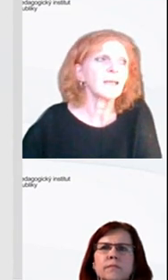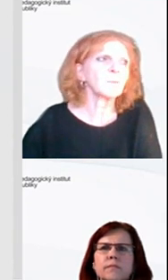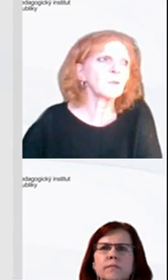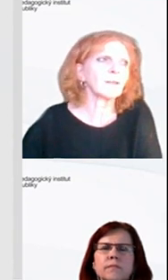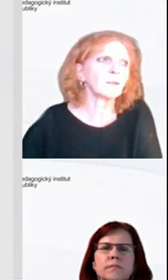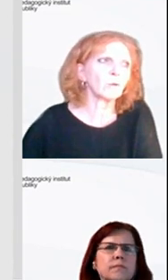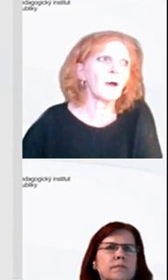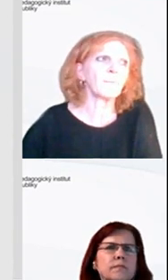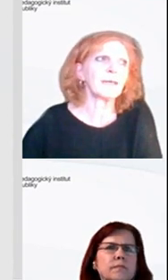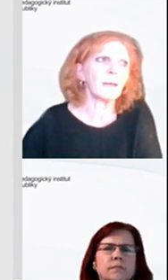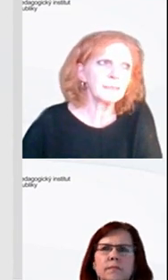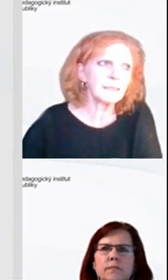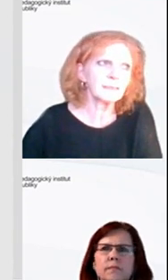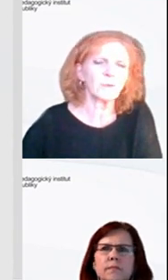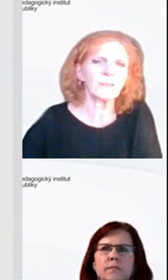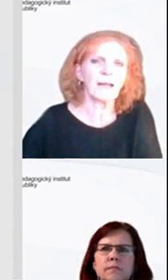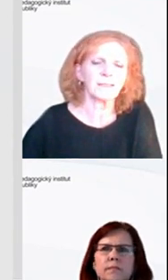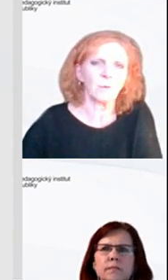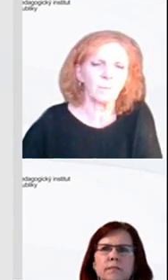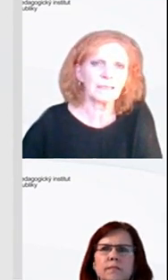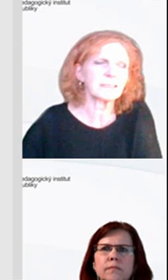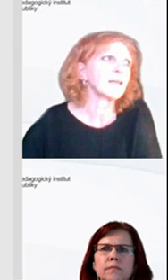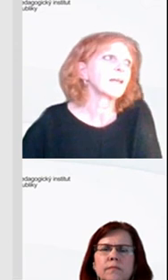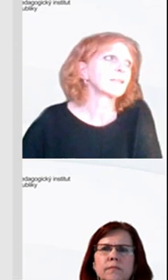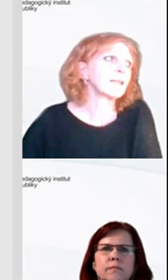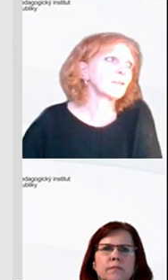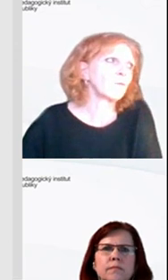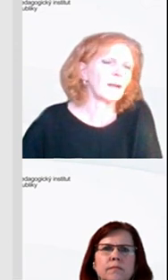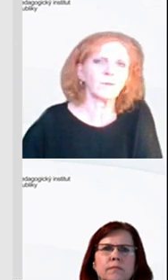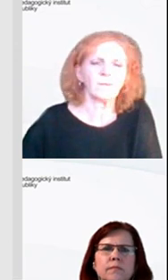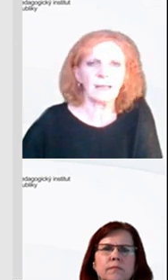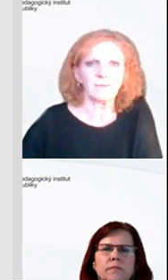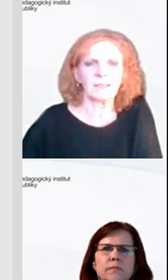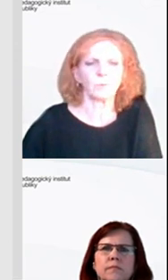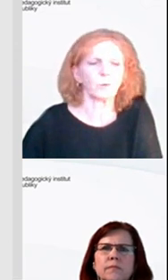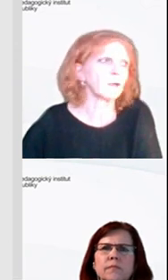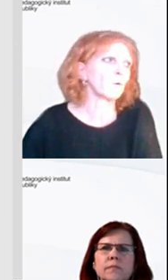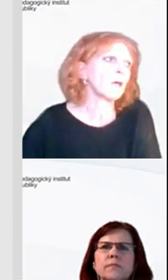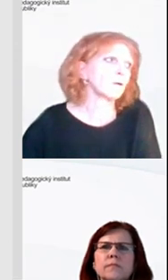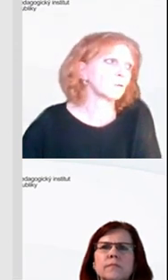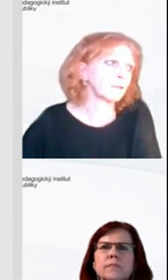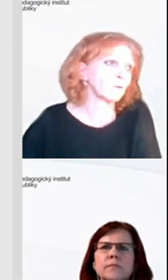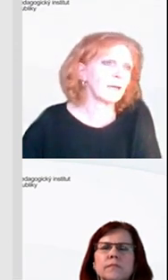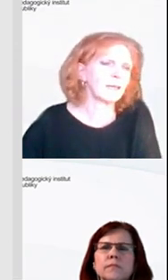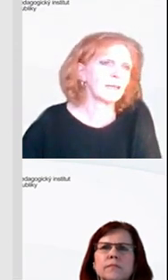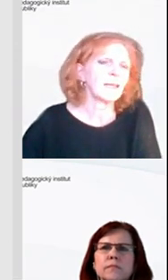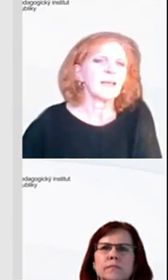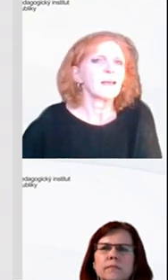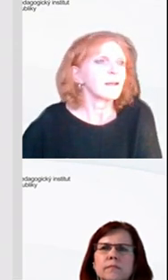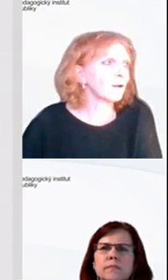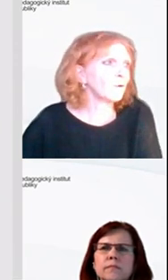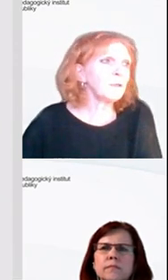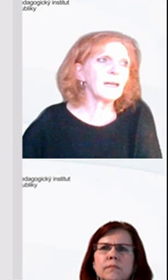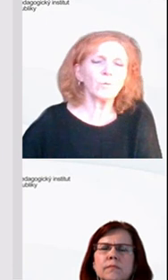devět let, změnovat k tomu, aby naplnili tyto digitální kompetence, které jsou v rámcovém vzdělávacím programu rozpracovány.